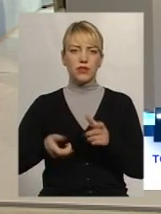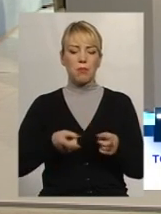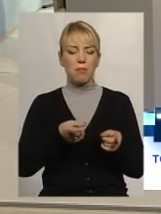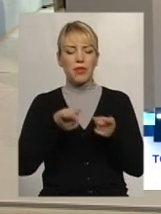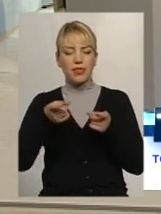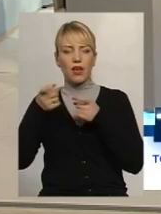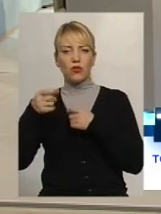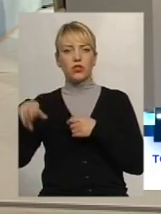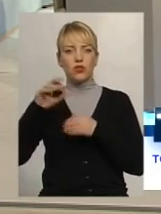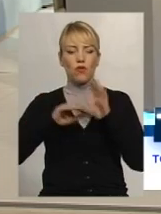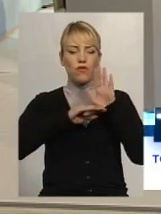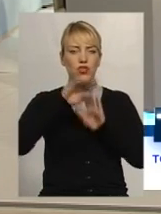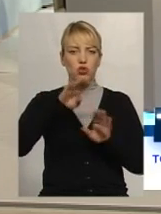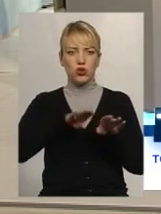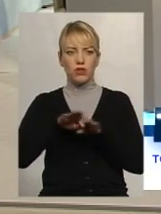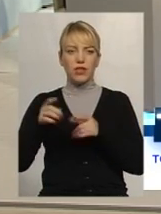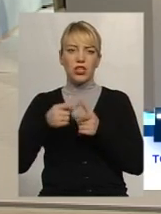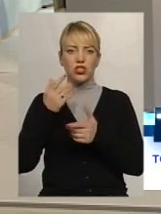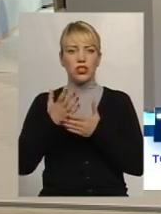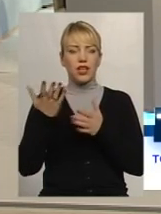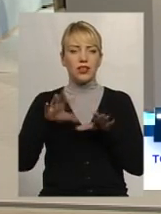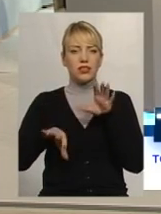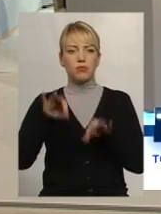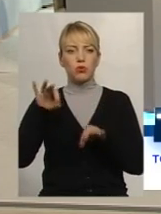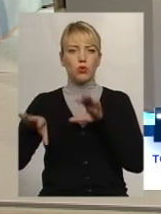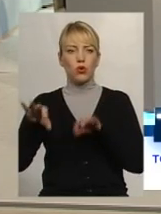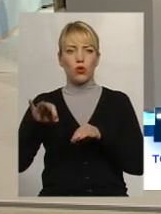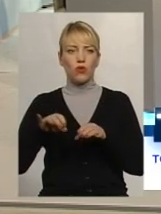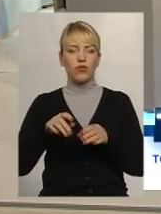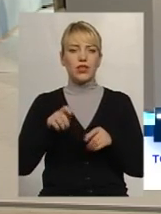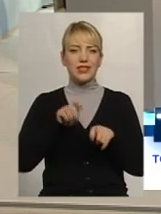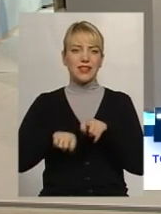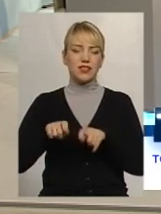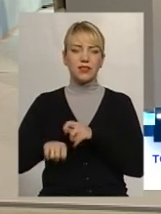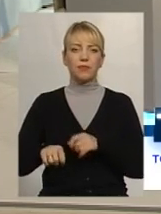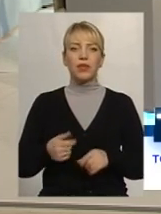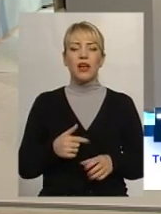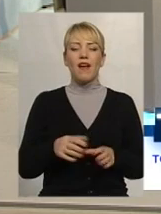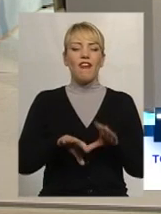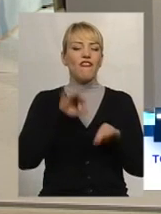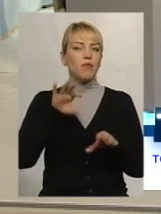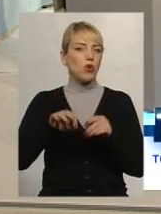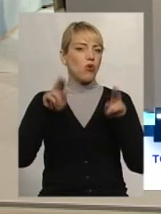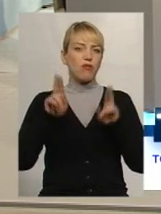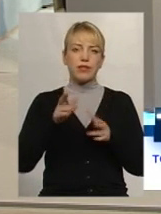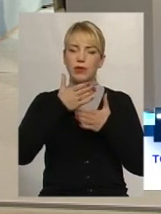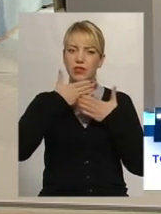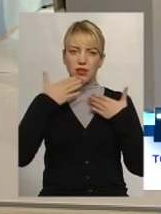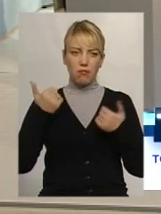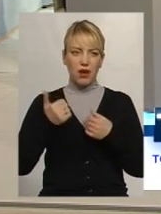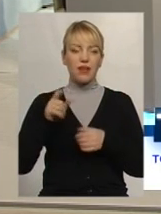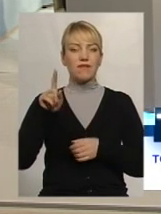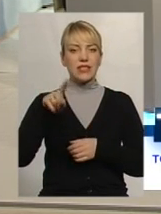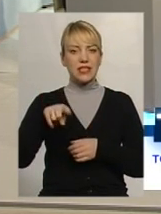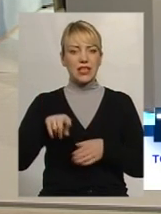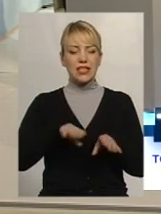Чи є якийсь відбірковий, вибірковий принцип? Ні, ну, ви знаєте, вибіркового принципу немає. Все-таки